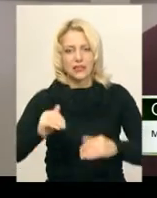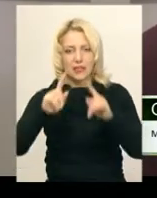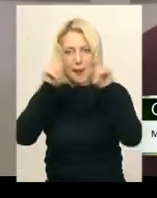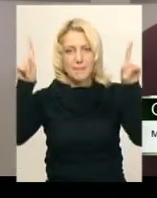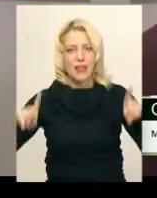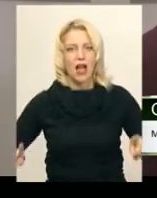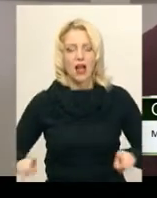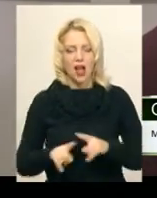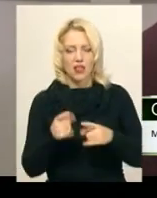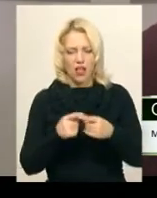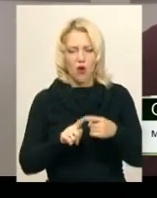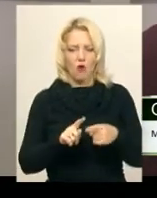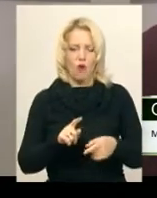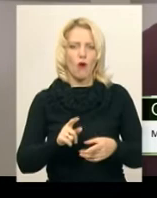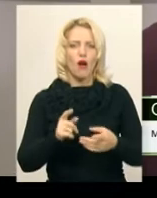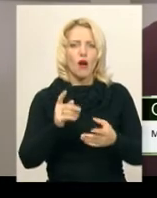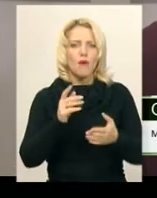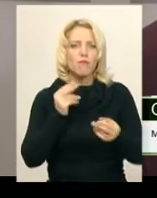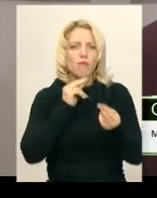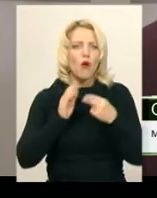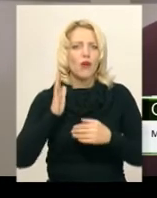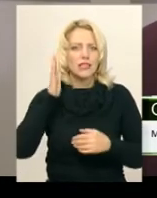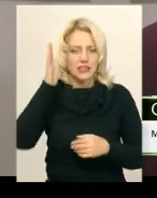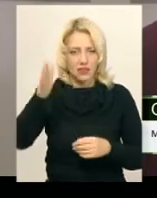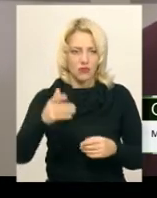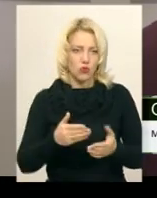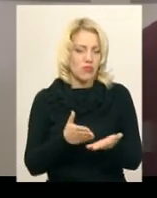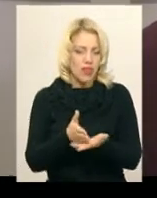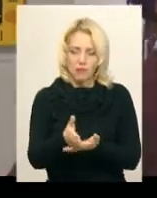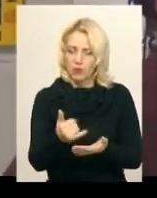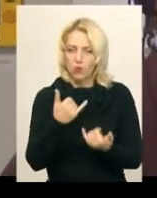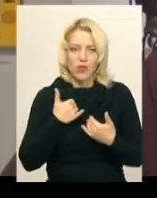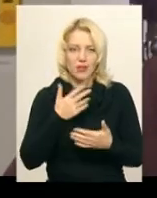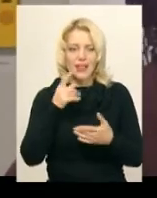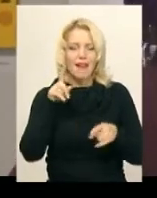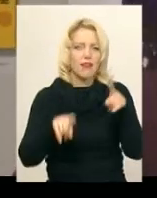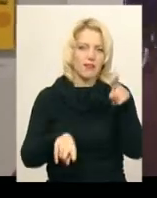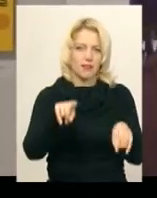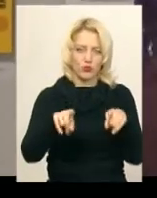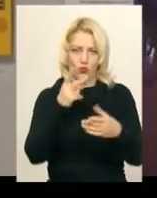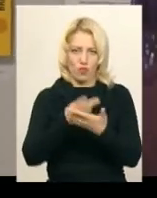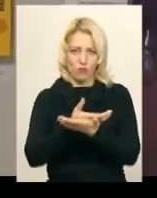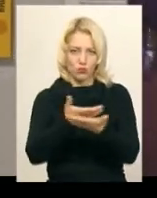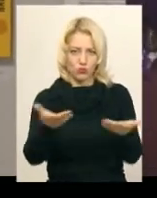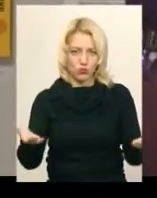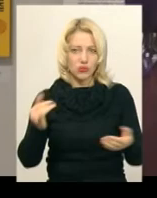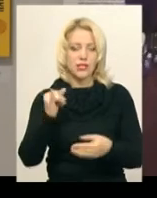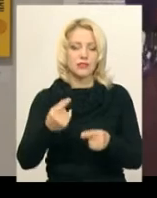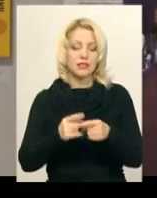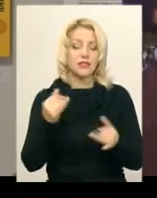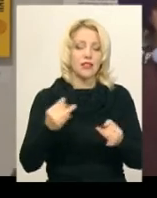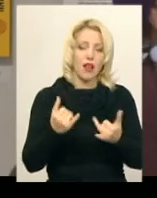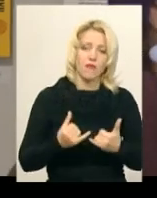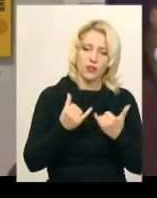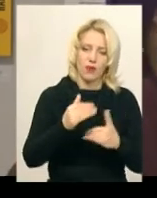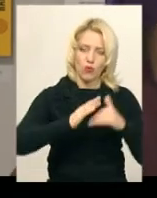такого прогресивного напрямку, воно достатньо рідко у нас демонструється. Це цікаво і для професіоналів, і для людей, для